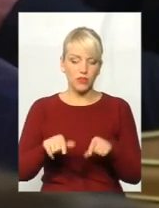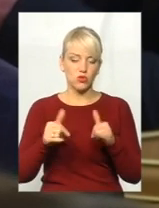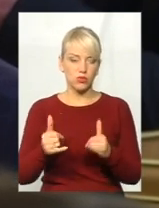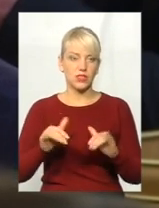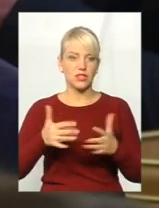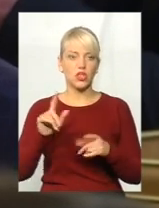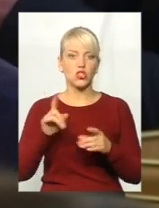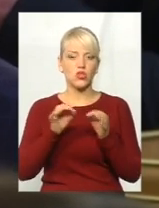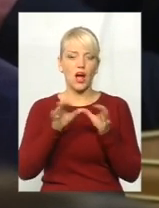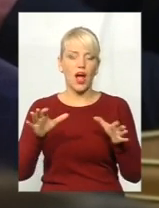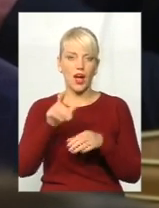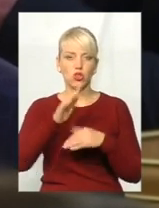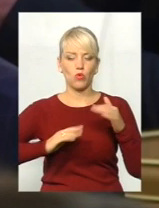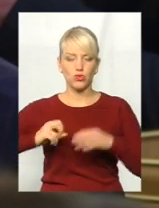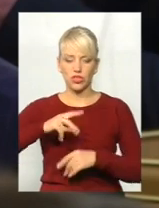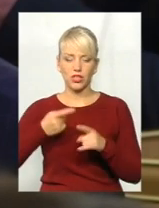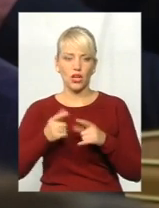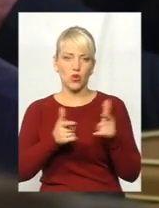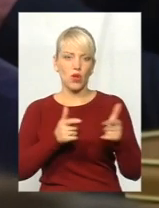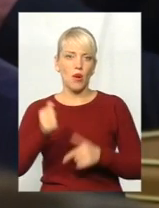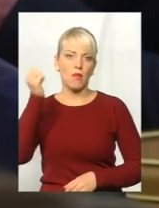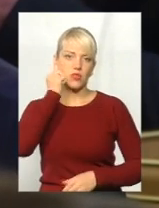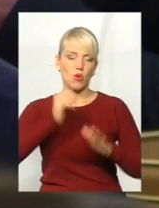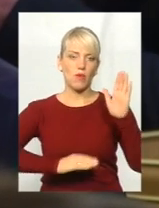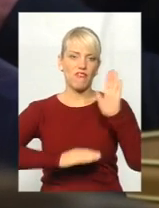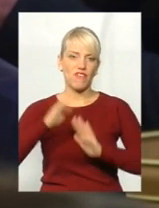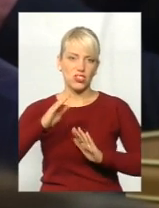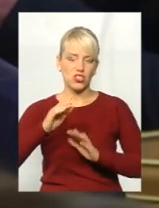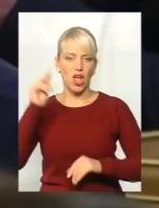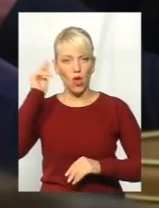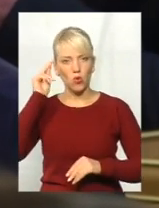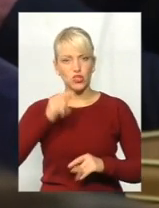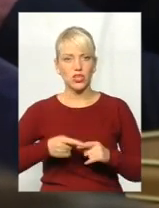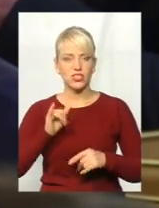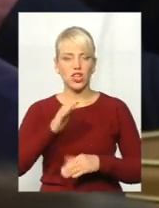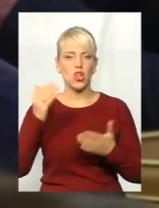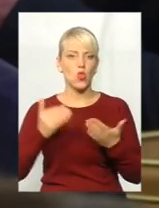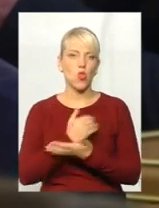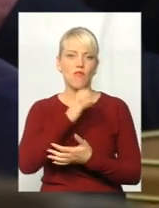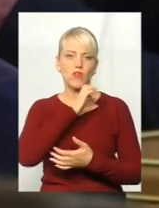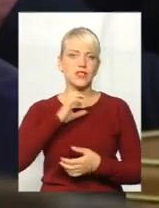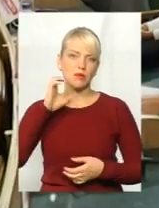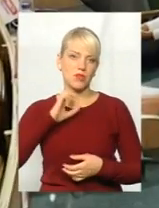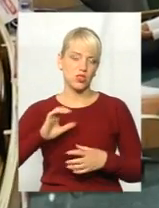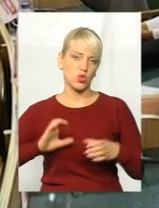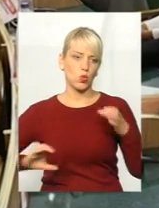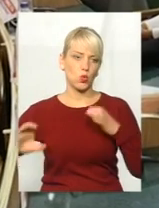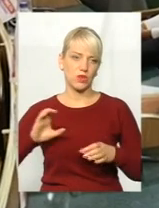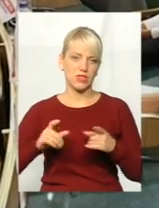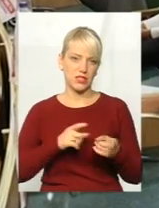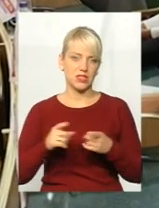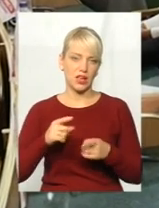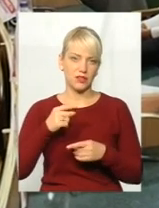атомщики готували лише Московське вище училище Бауна і Новосипівський університет. В